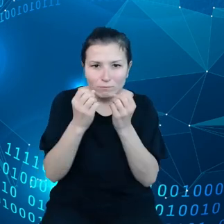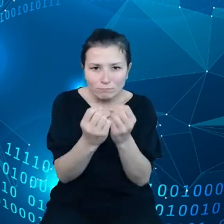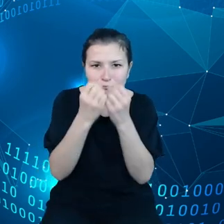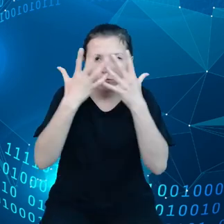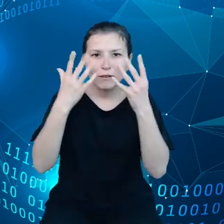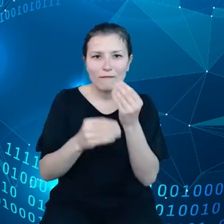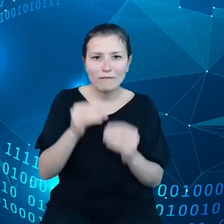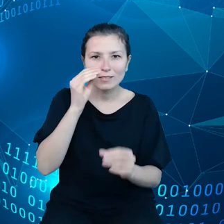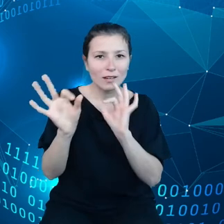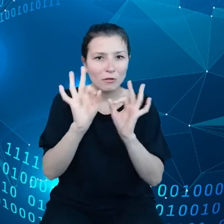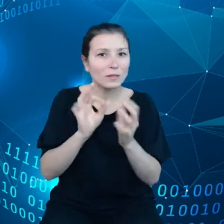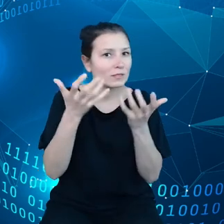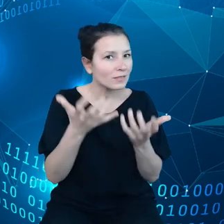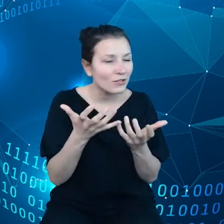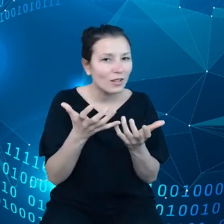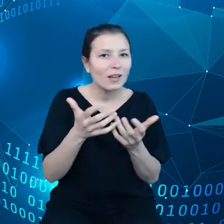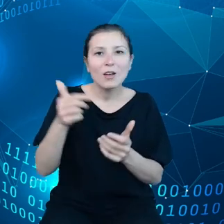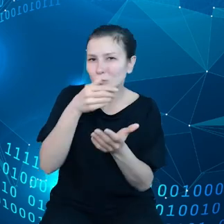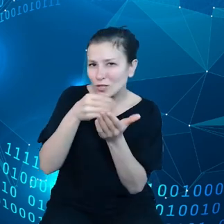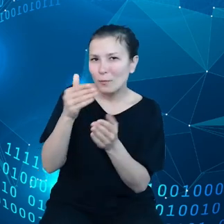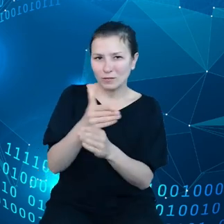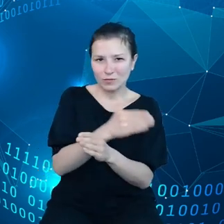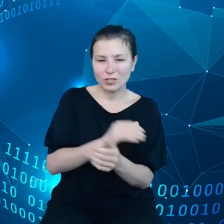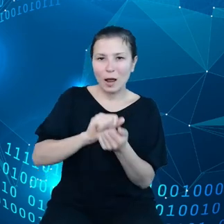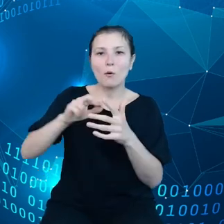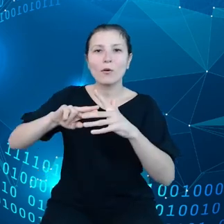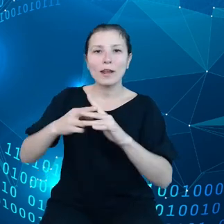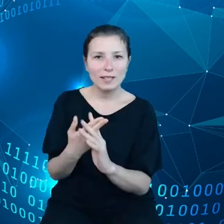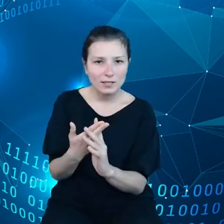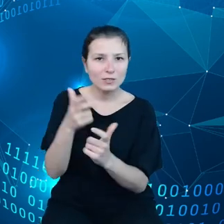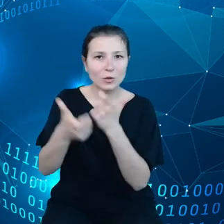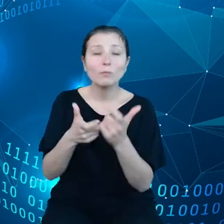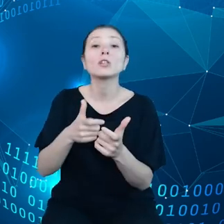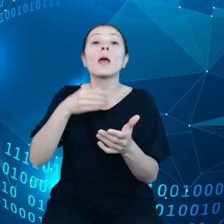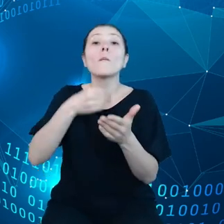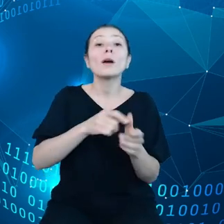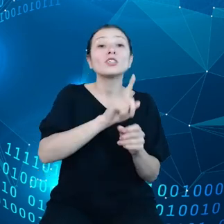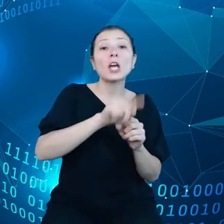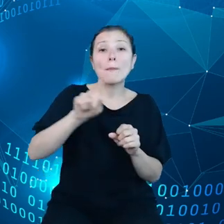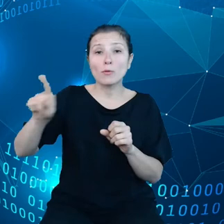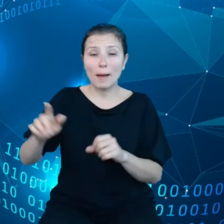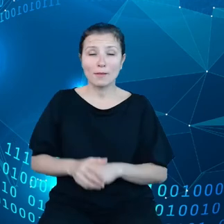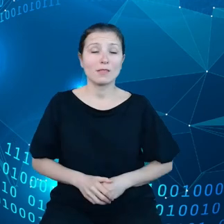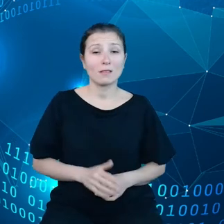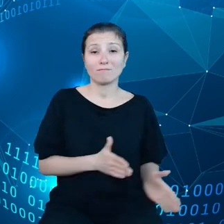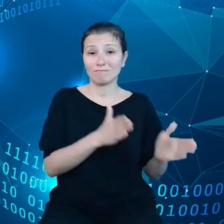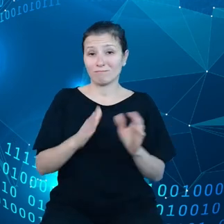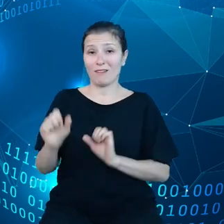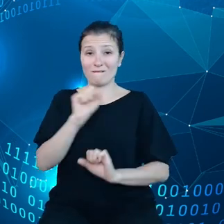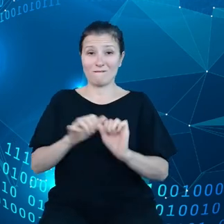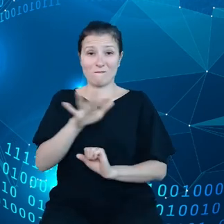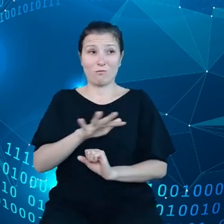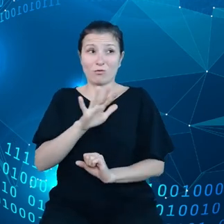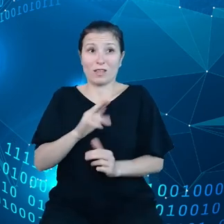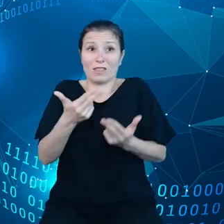wnieść opłatę lub zarejestrować się i płacić abonament. We Włoszech nie dowiemy się nic praktycznie,